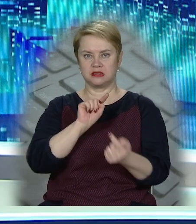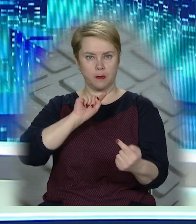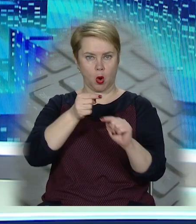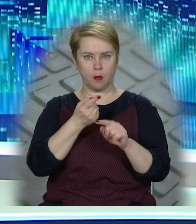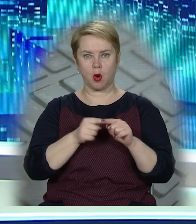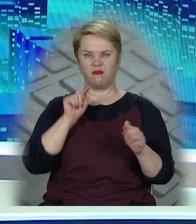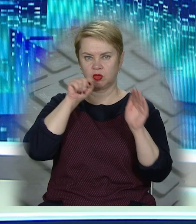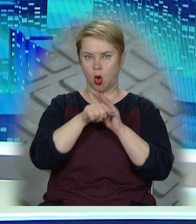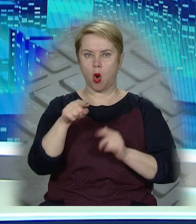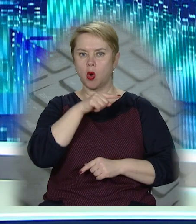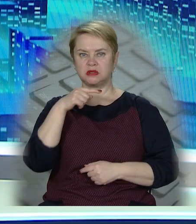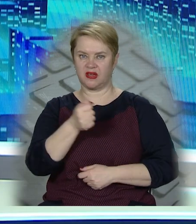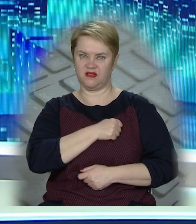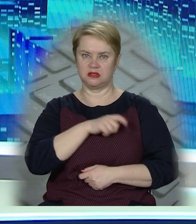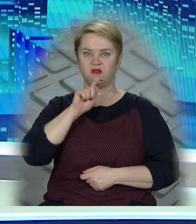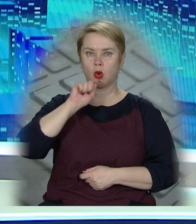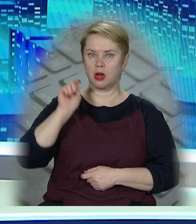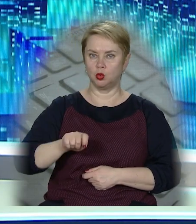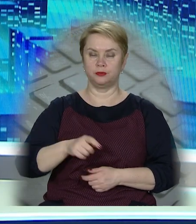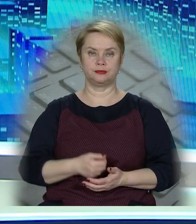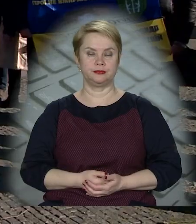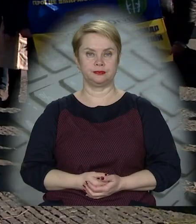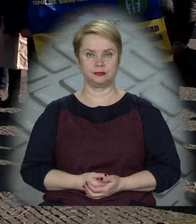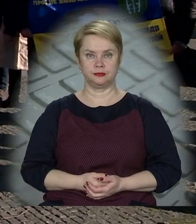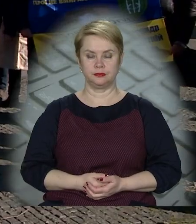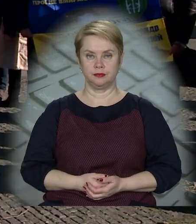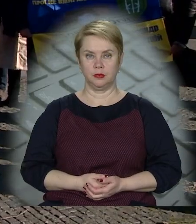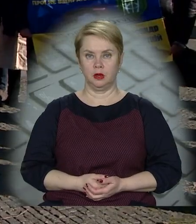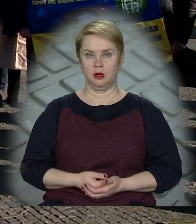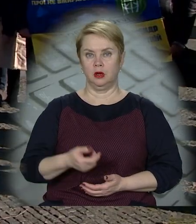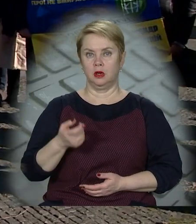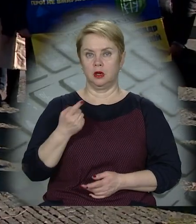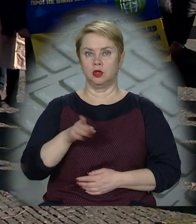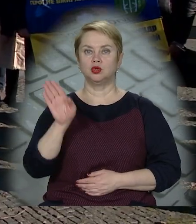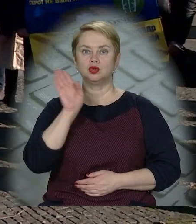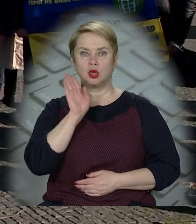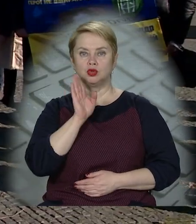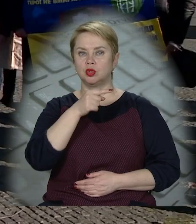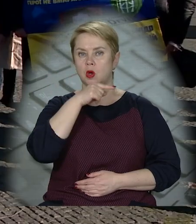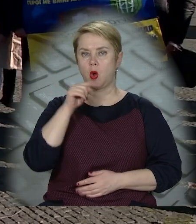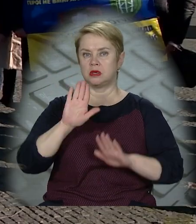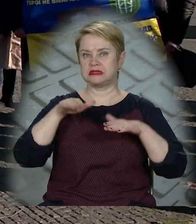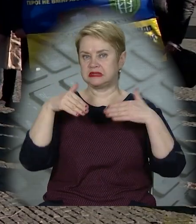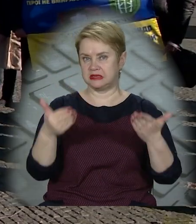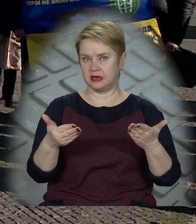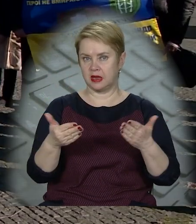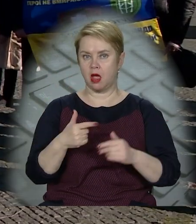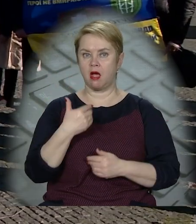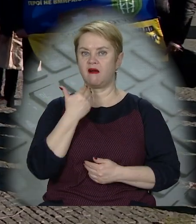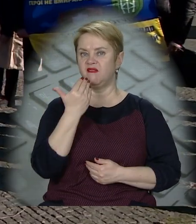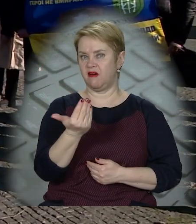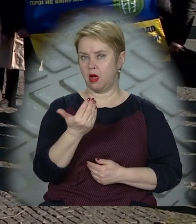протесту проти вторгнення російських військ в Україну. Матері, жінки російських, вам